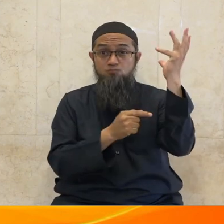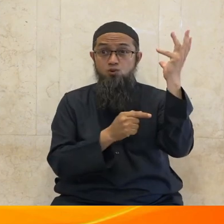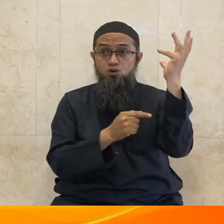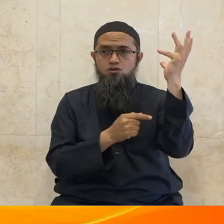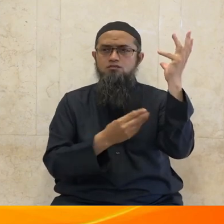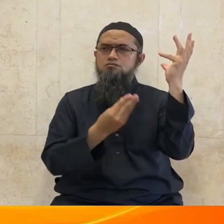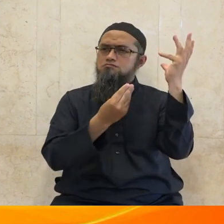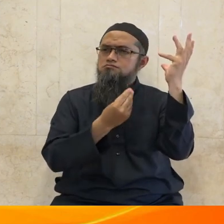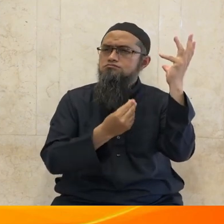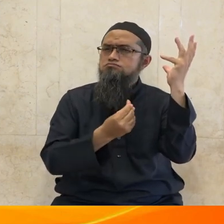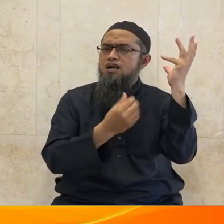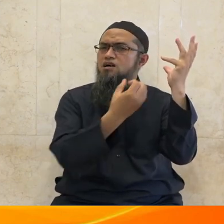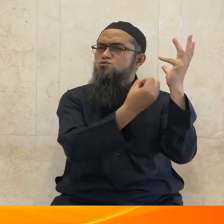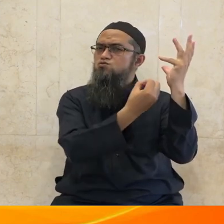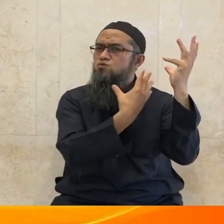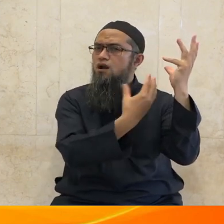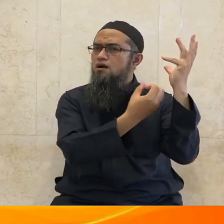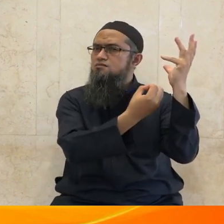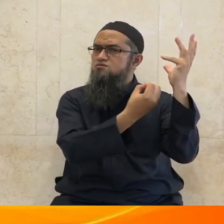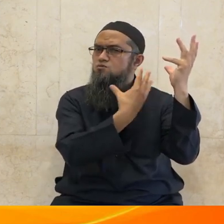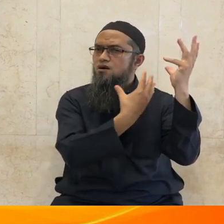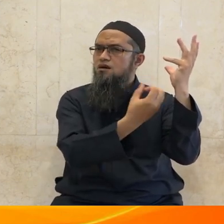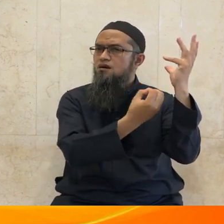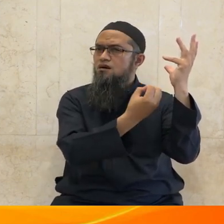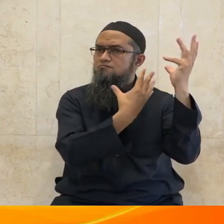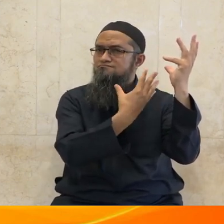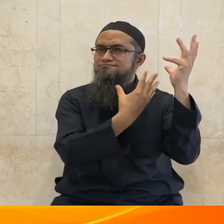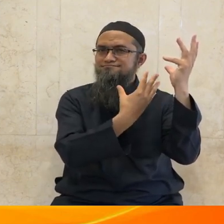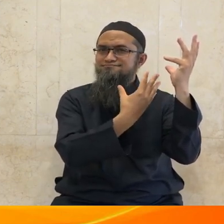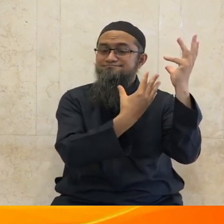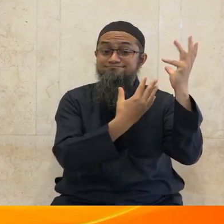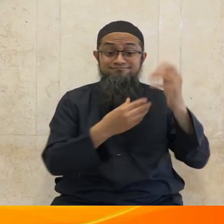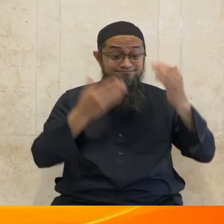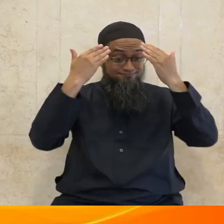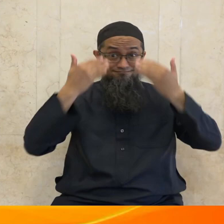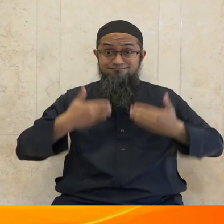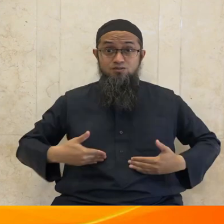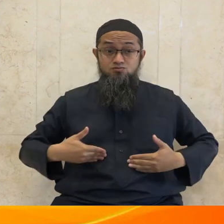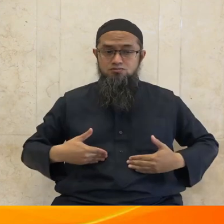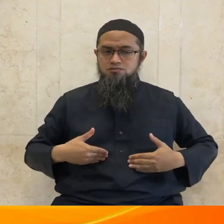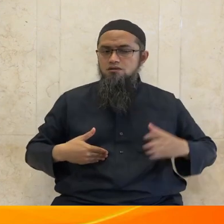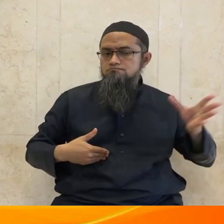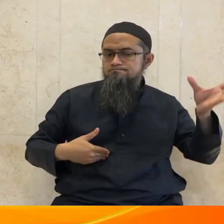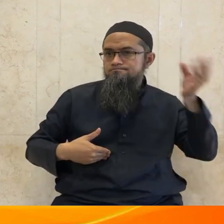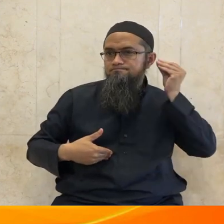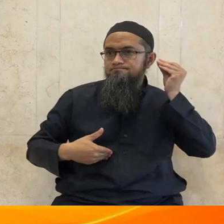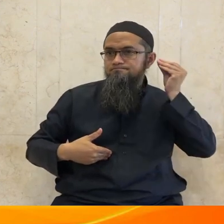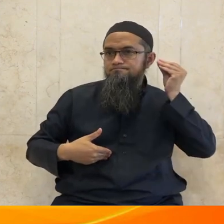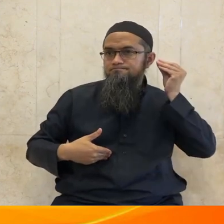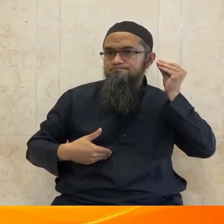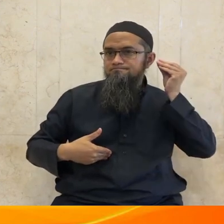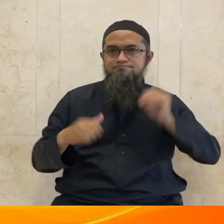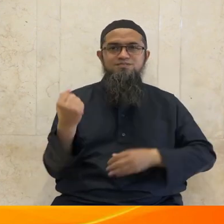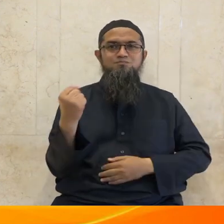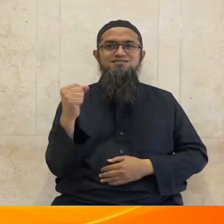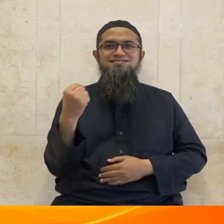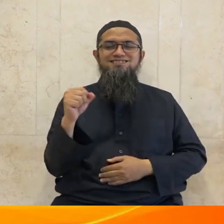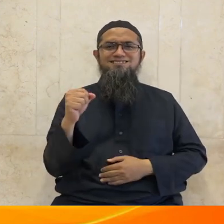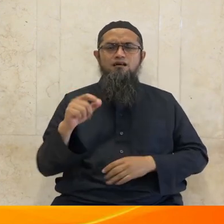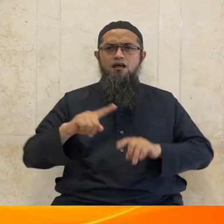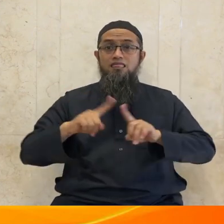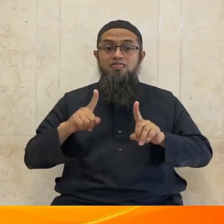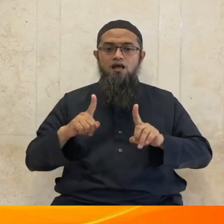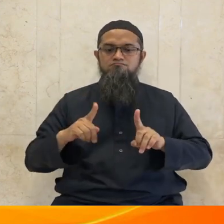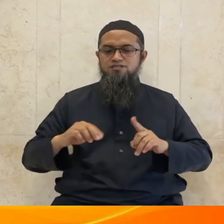yang tidak bisa didengar oleh telinga manusia atau ultrasonik suara tersebut terus berulang